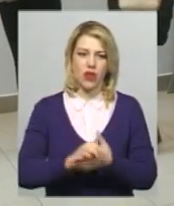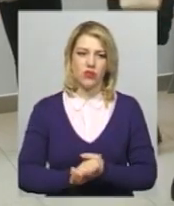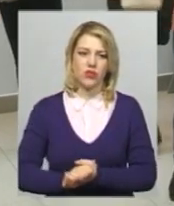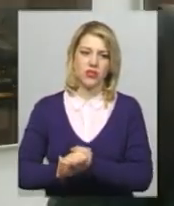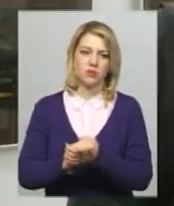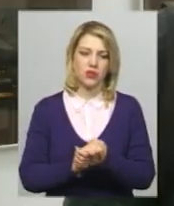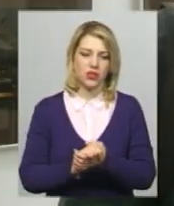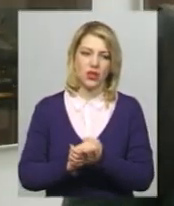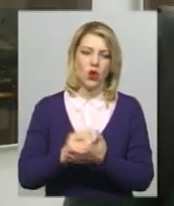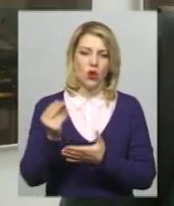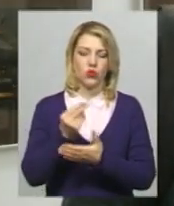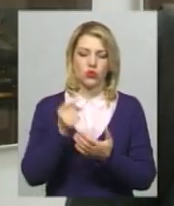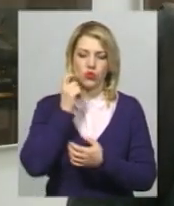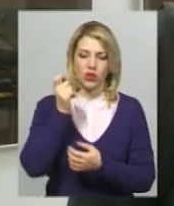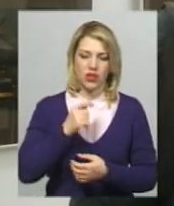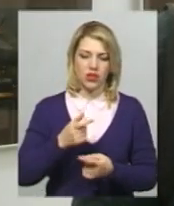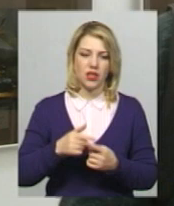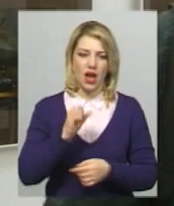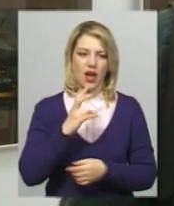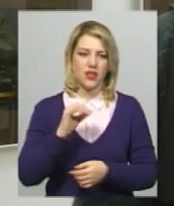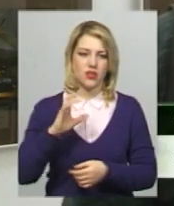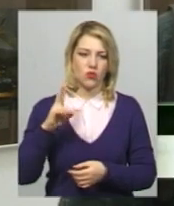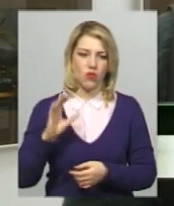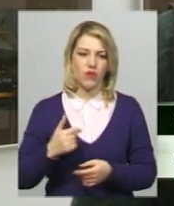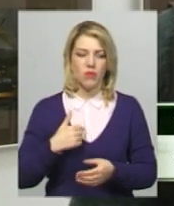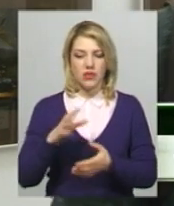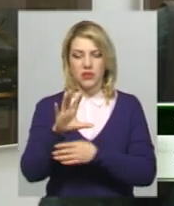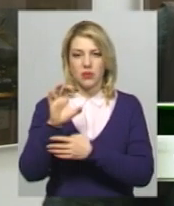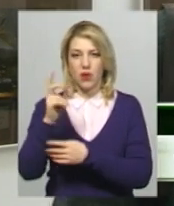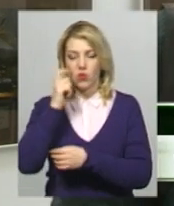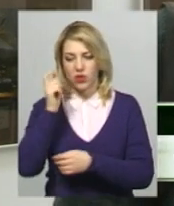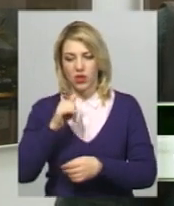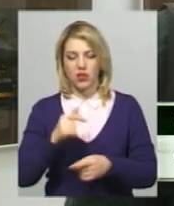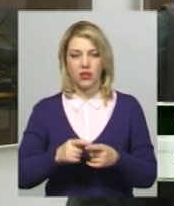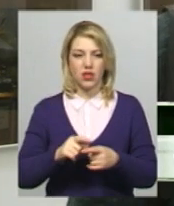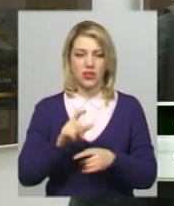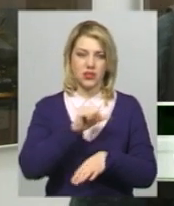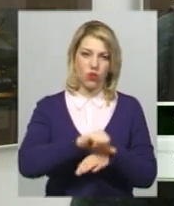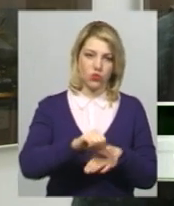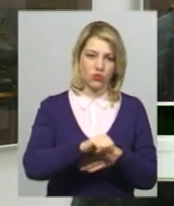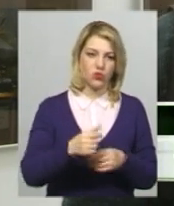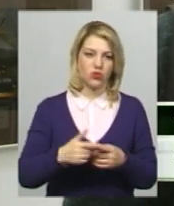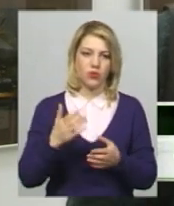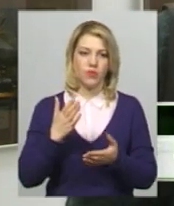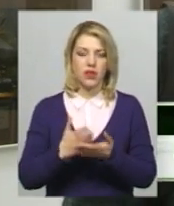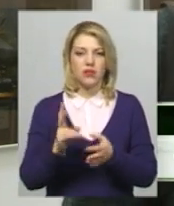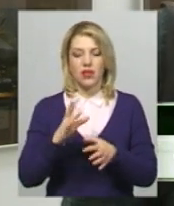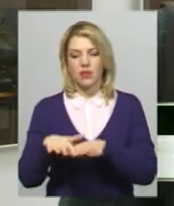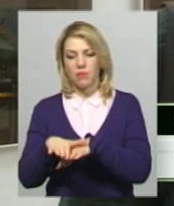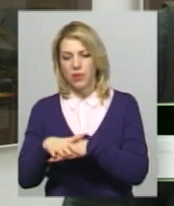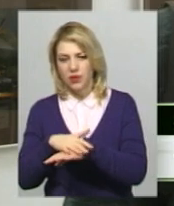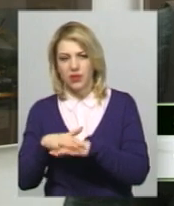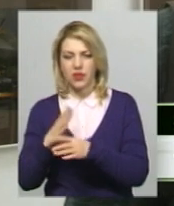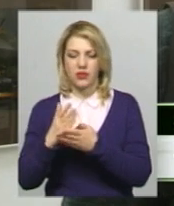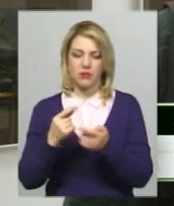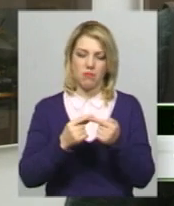Аніськов. Ми знімаємо в Україну, але продаємо за кордон. Є сприйняття шутерсток, якісь масовки, є підмітка,